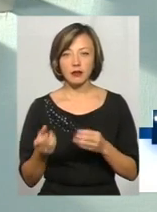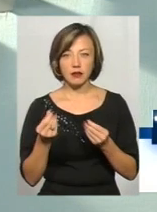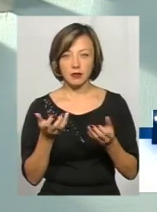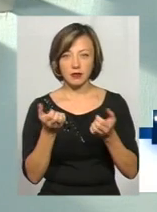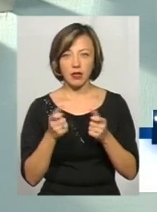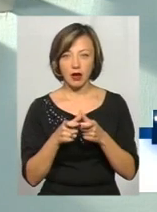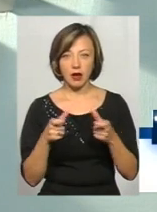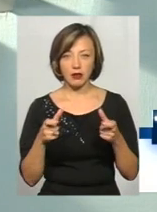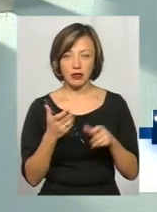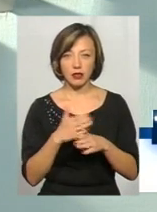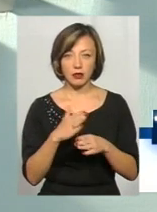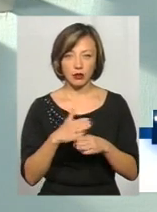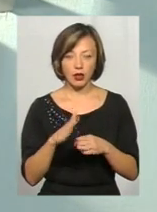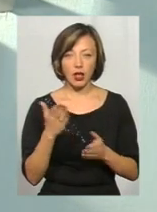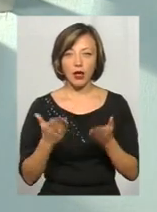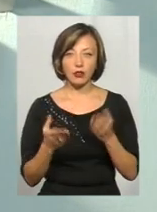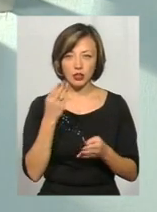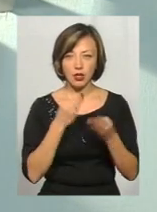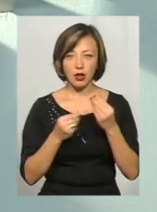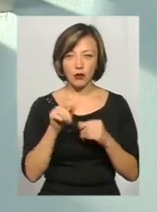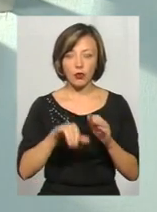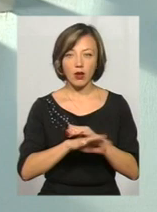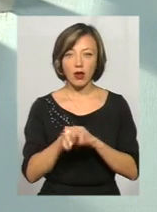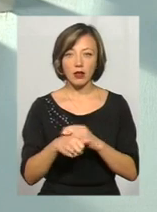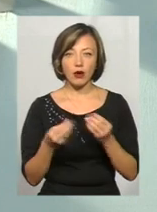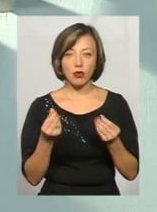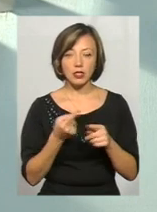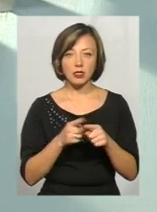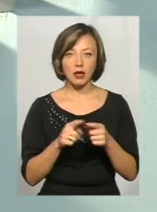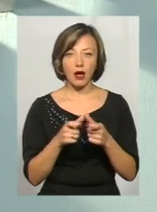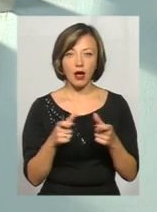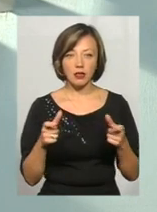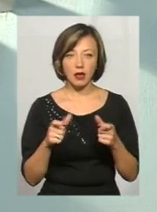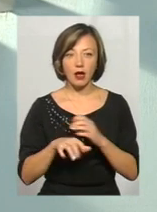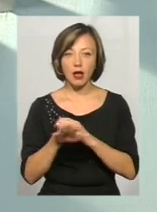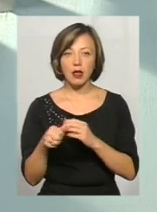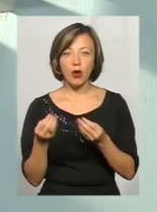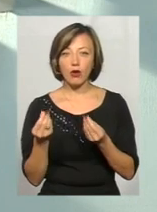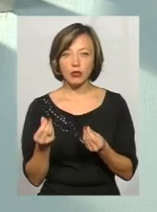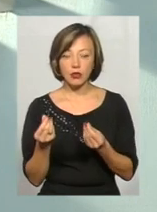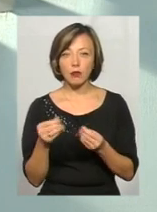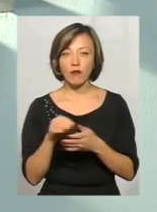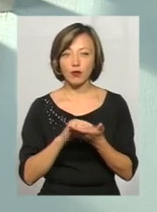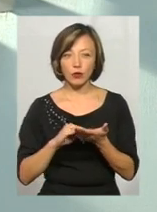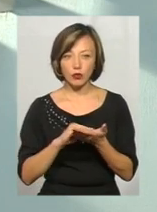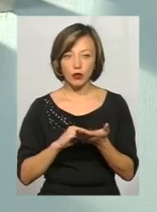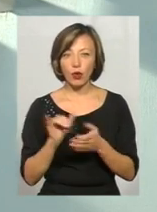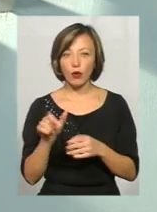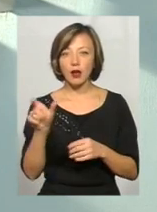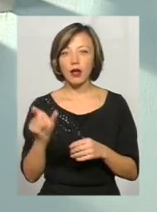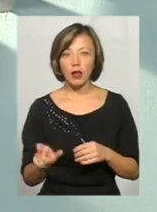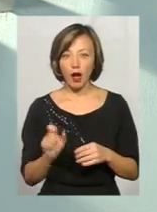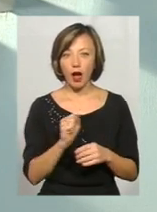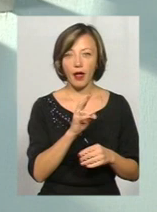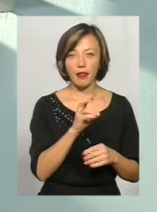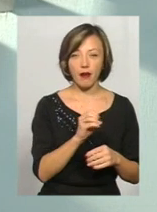кредитну картку. Якщо шахрає, що в нього краде гроші з цієї картки, то він краде гроші, ще раз повторюсь, в клієнта, а не